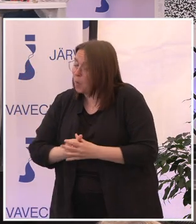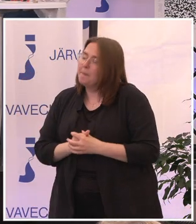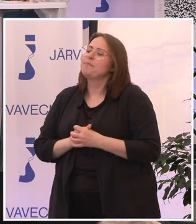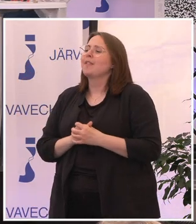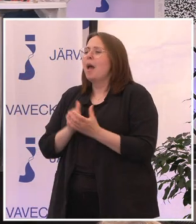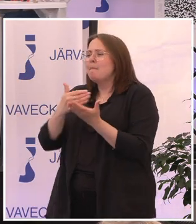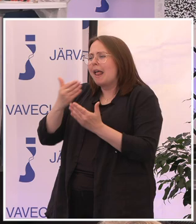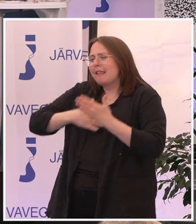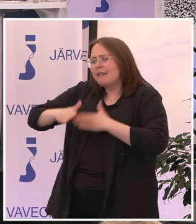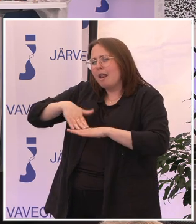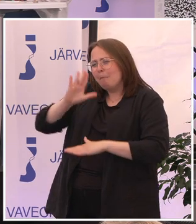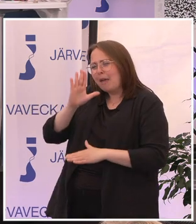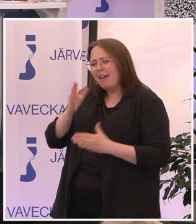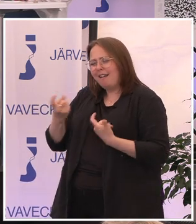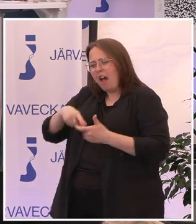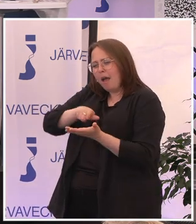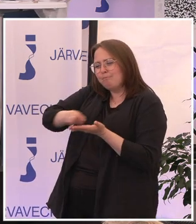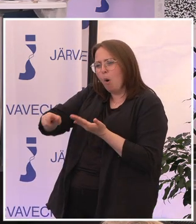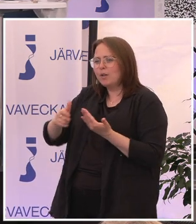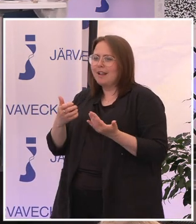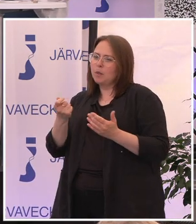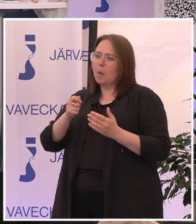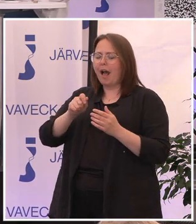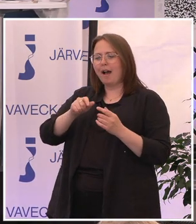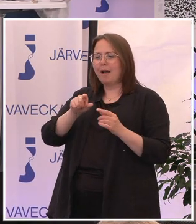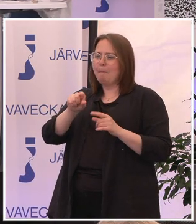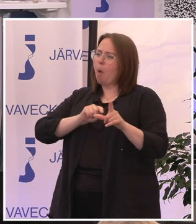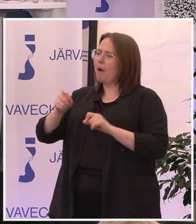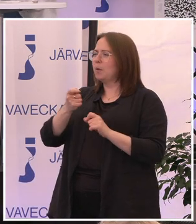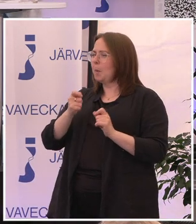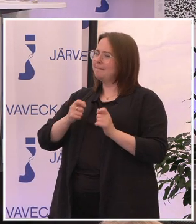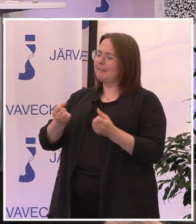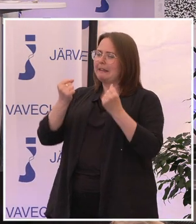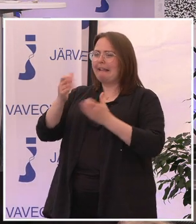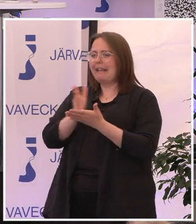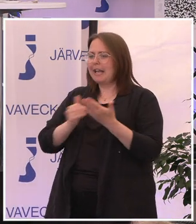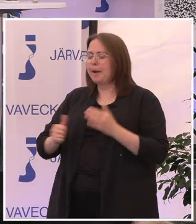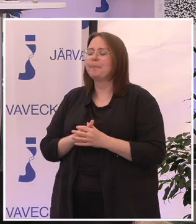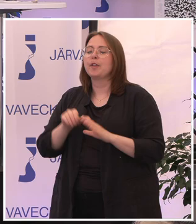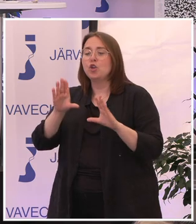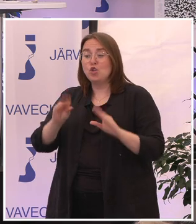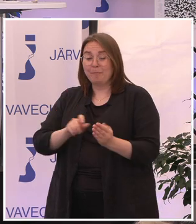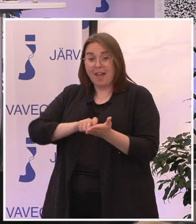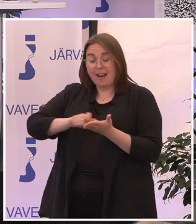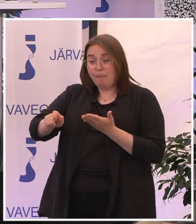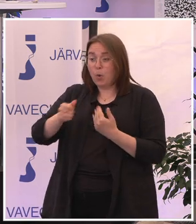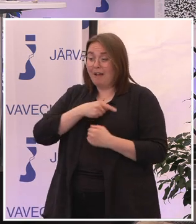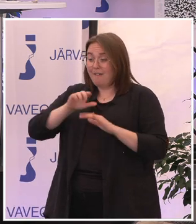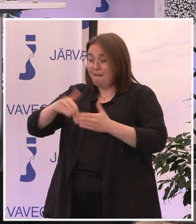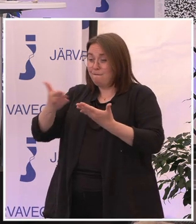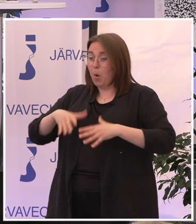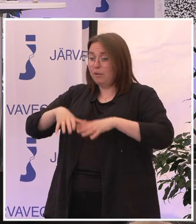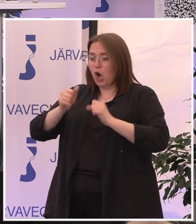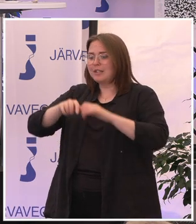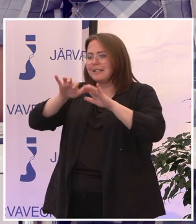Men berätta gärna för oss om denna rapport. Gärna några highlights från rapporten. Ja, men den här rapporten är ju... Vi fick uppdraget att